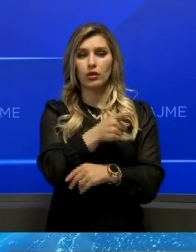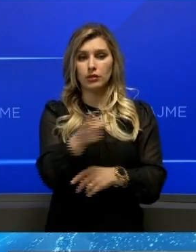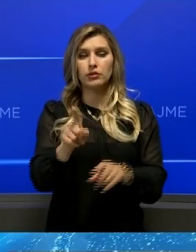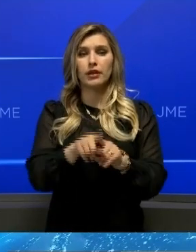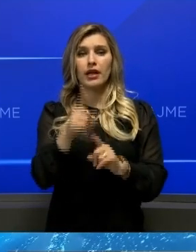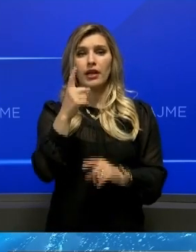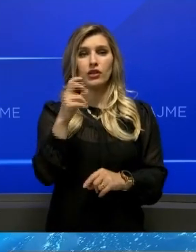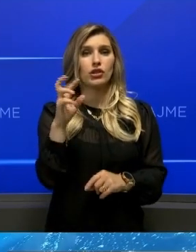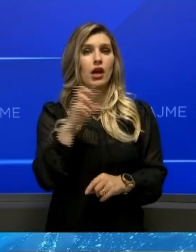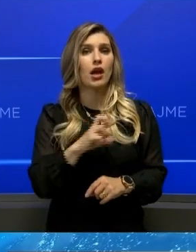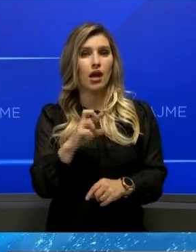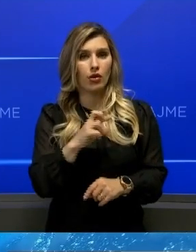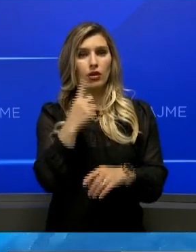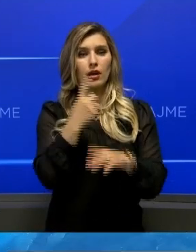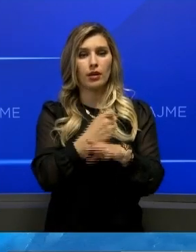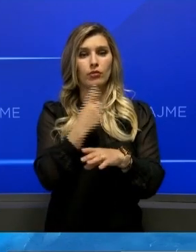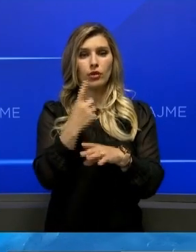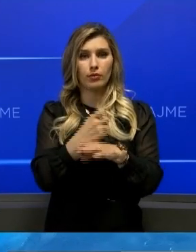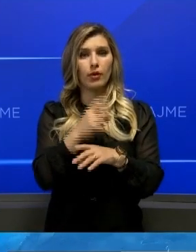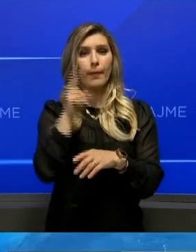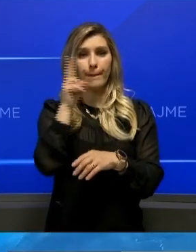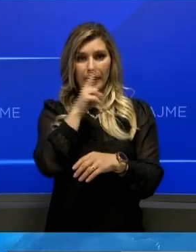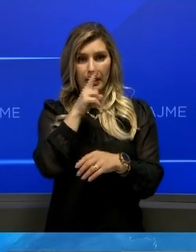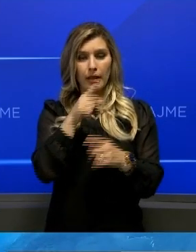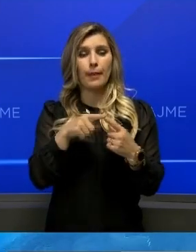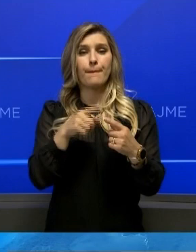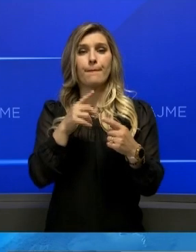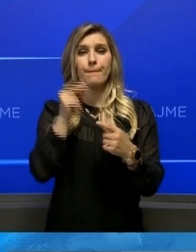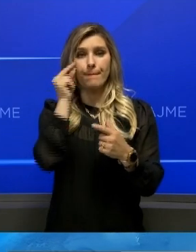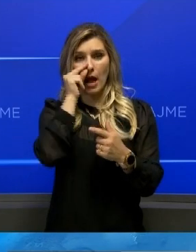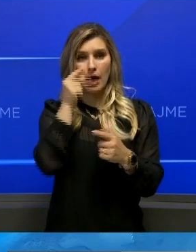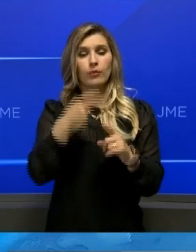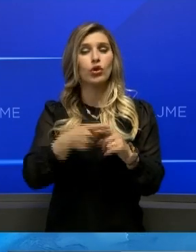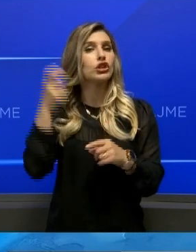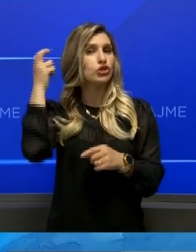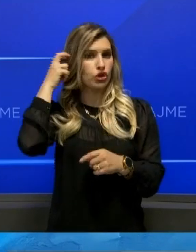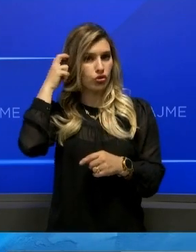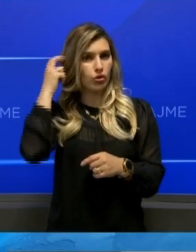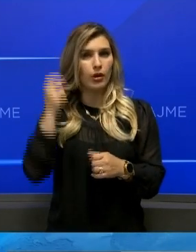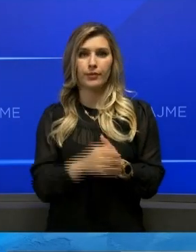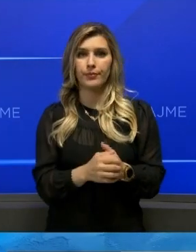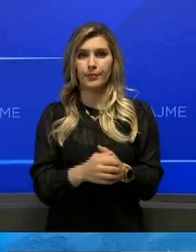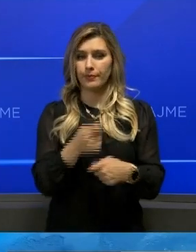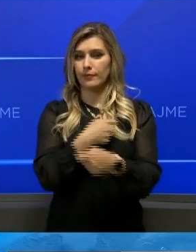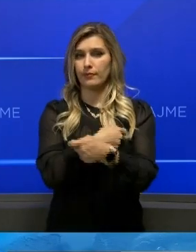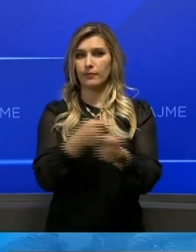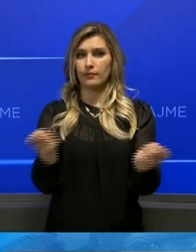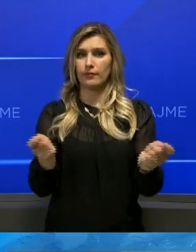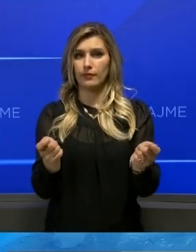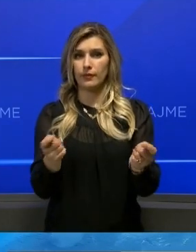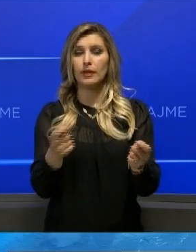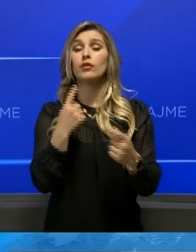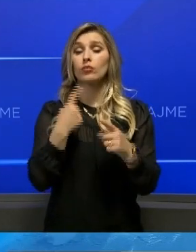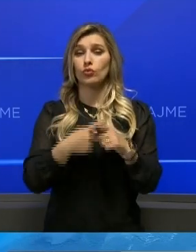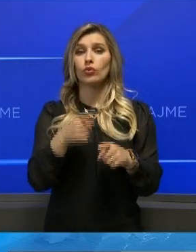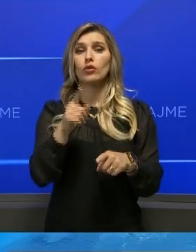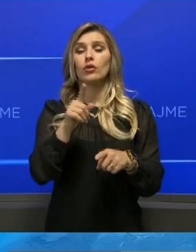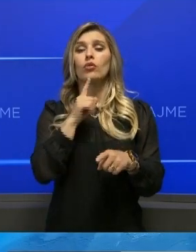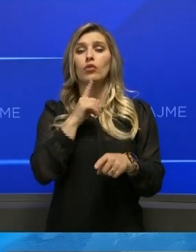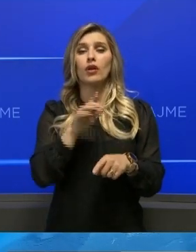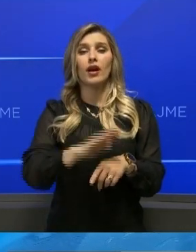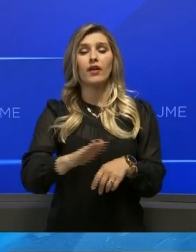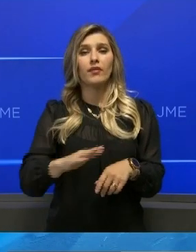për 100 euro në muaj për muajnë pril, për muajnë marrë dhe për muajnë qërshor. Ndërsa këkuam që nëzënësit në nevoj të